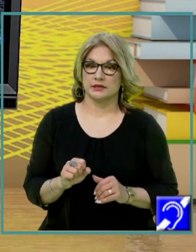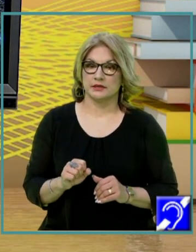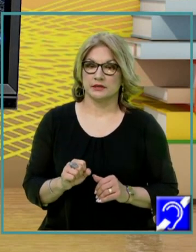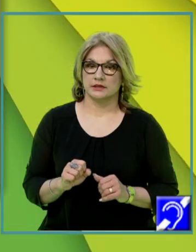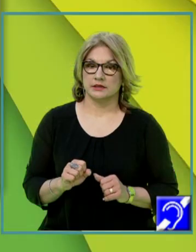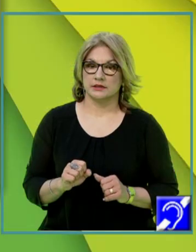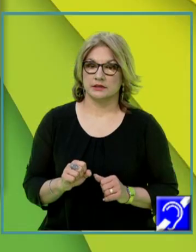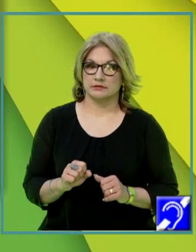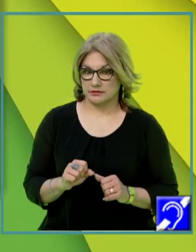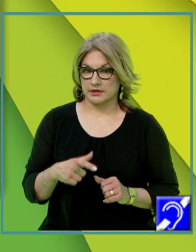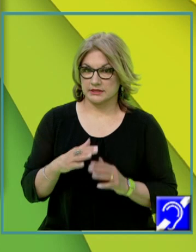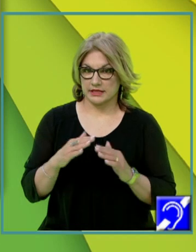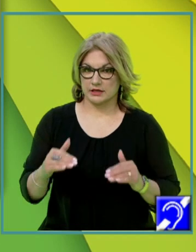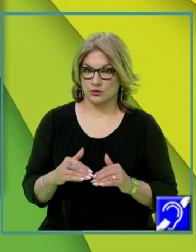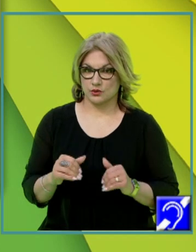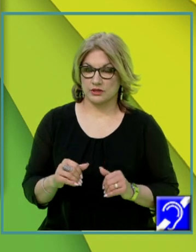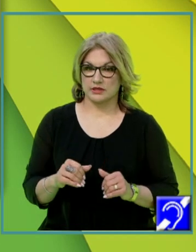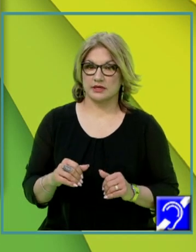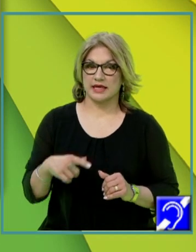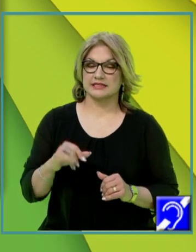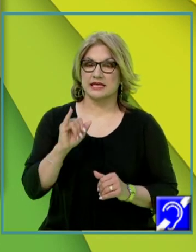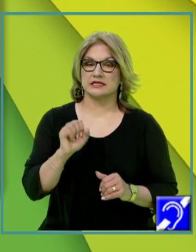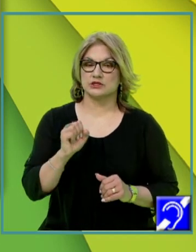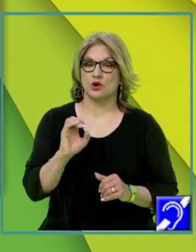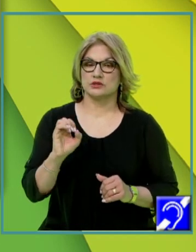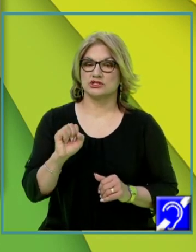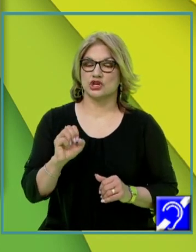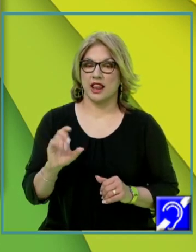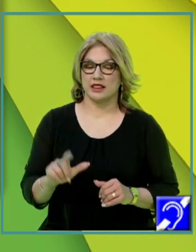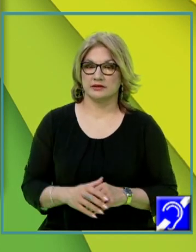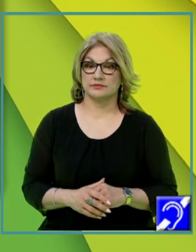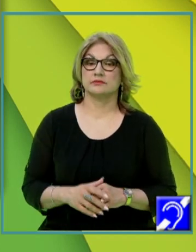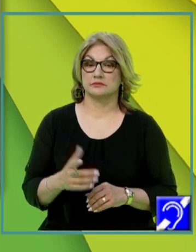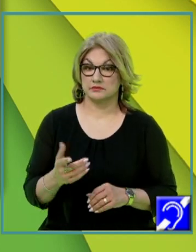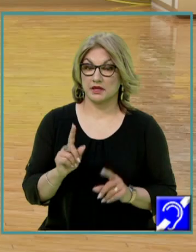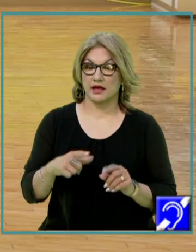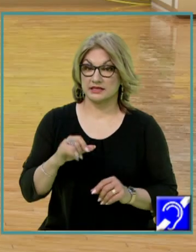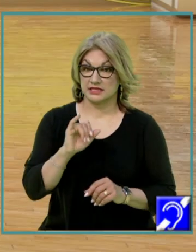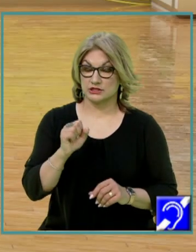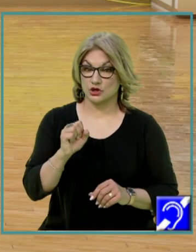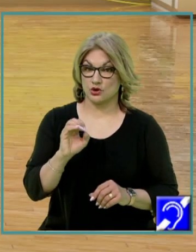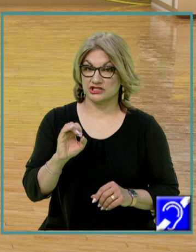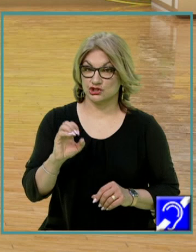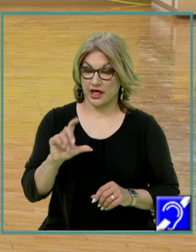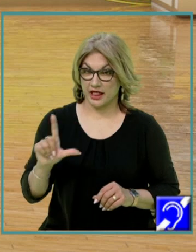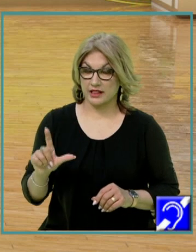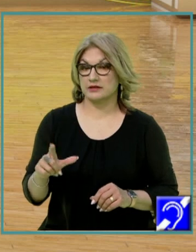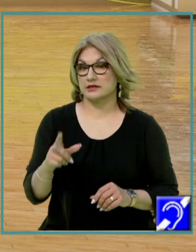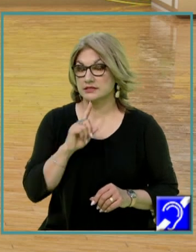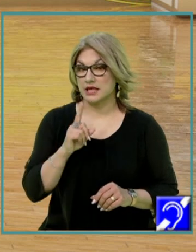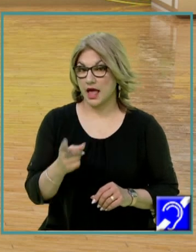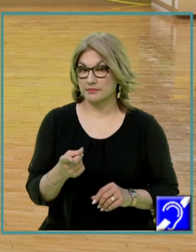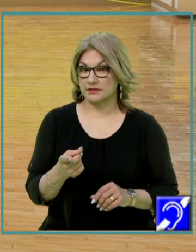VOM, ca triunghi, este triunghii soscel. Și atunci, a fiind i soscel, pentru că avem 4 și 4,